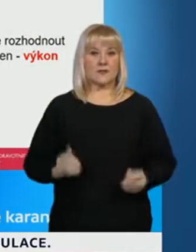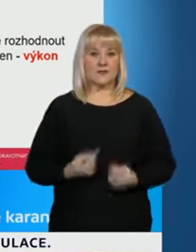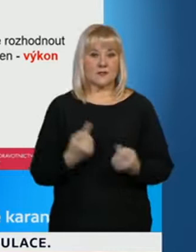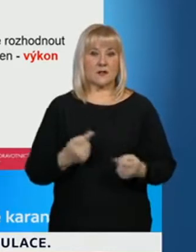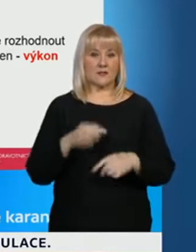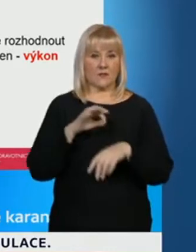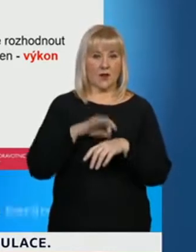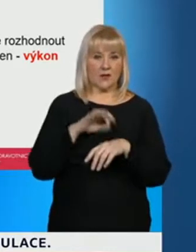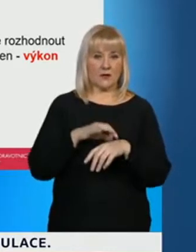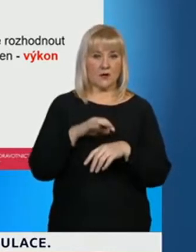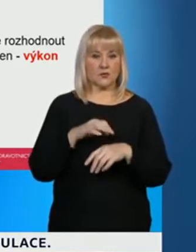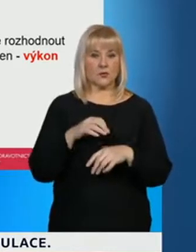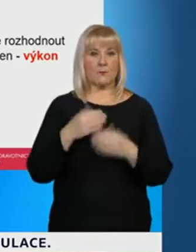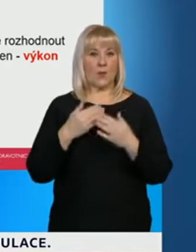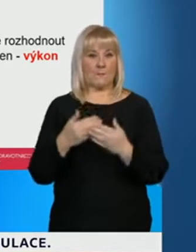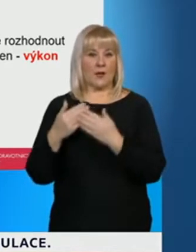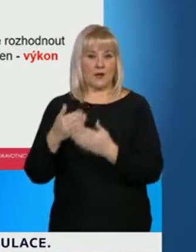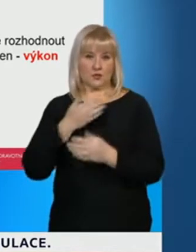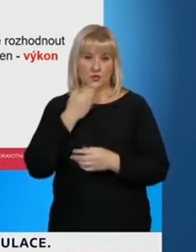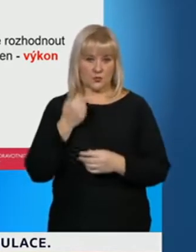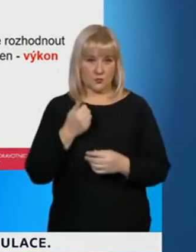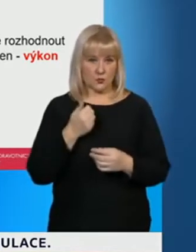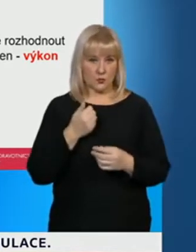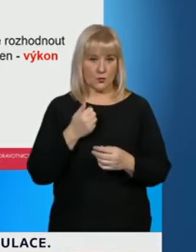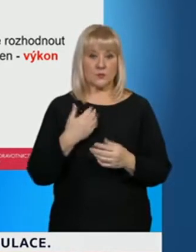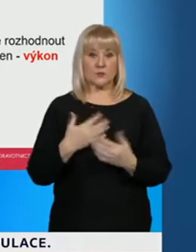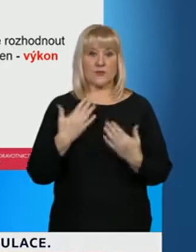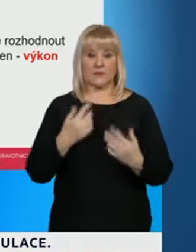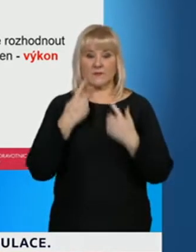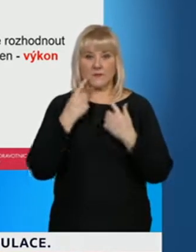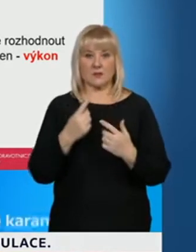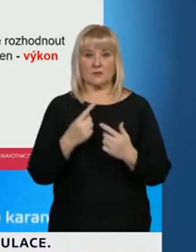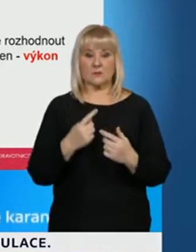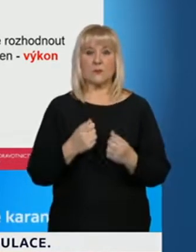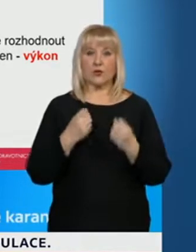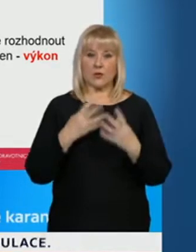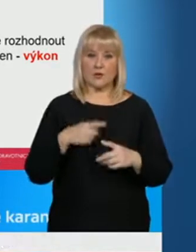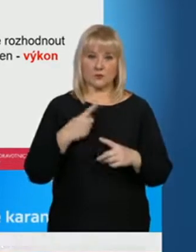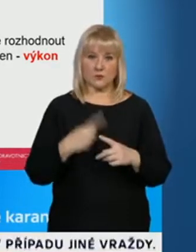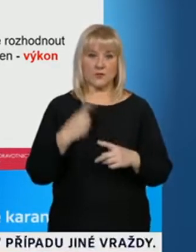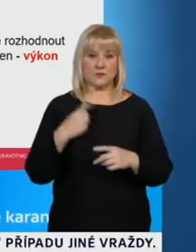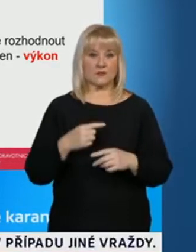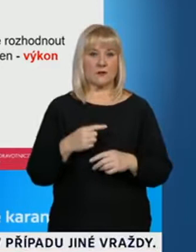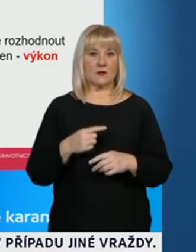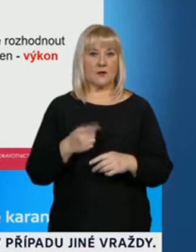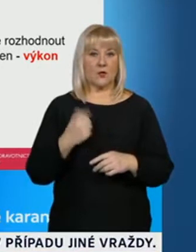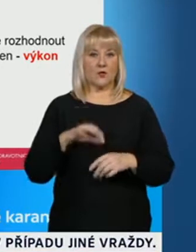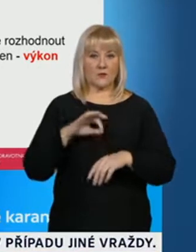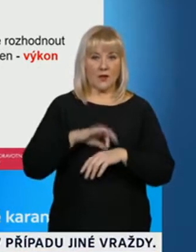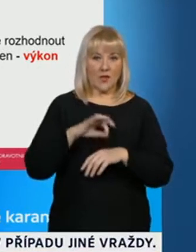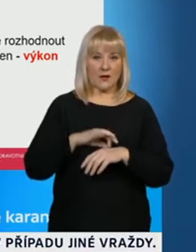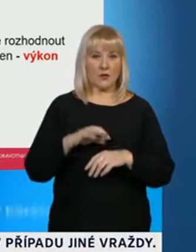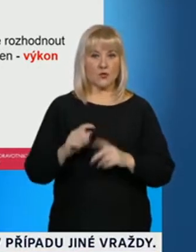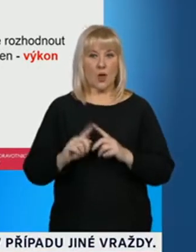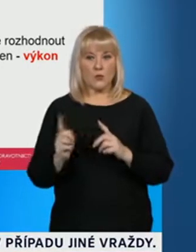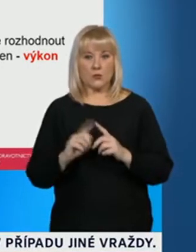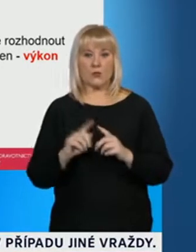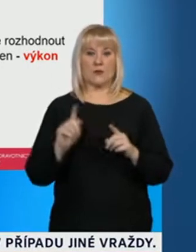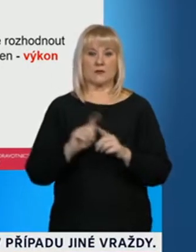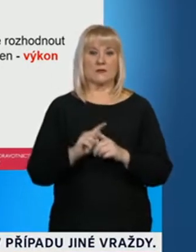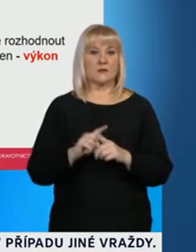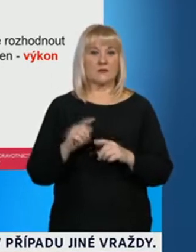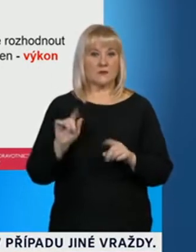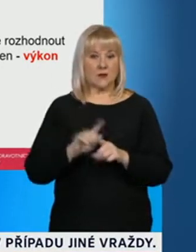Vidíte, kolik je aktuálně zapojených ambulantních specialistů stomatologů. Je to číslo